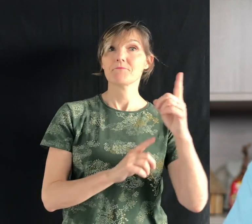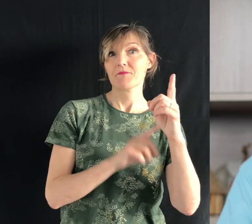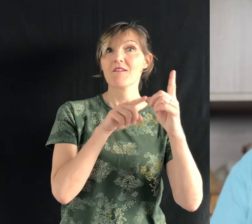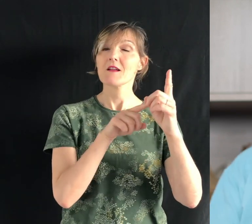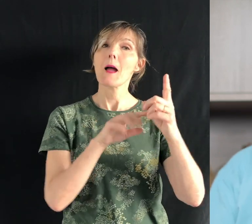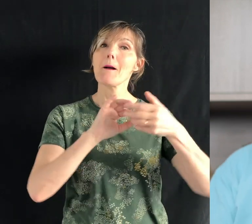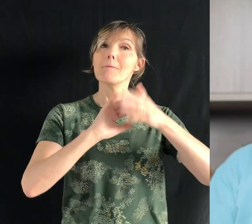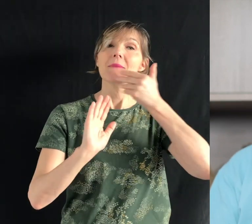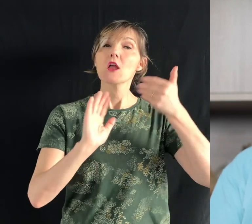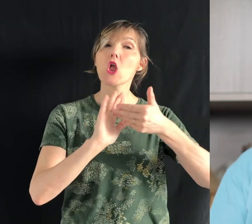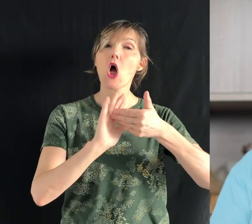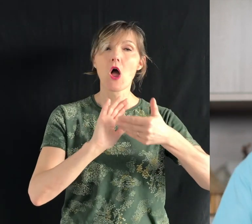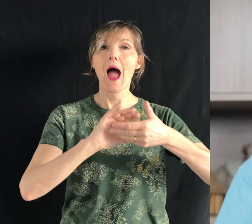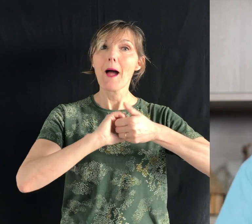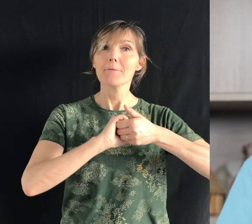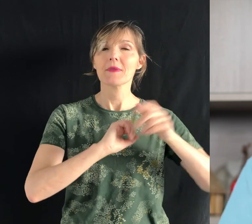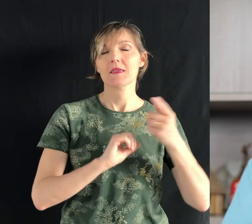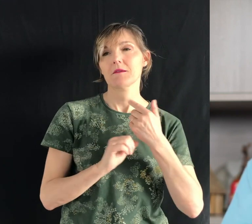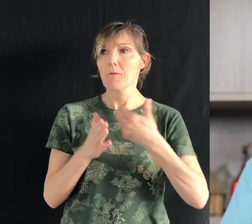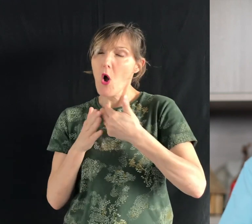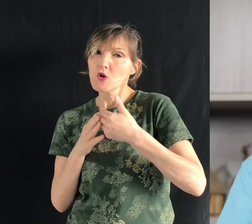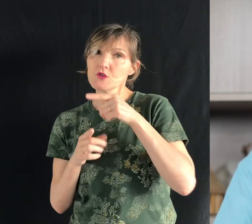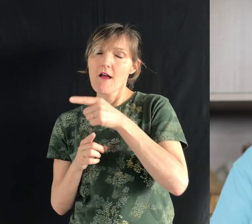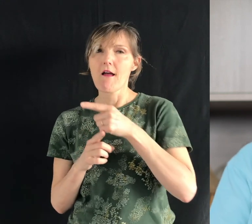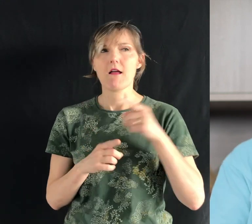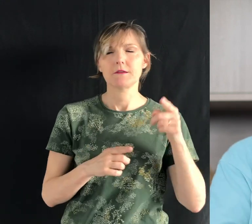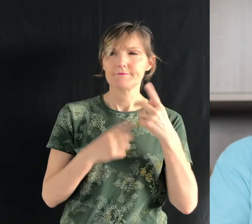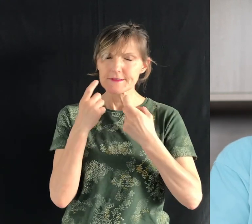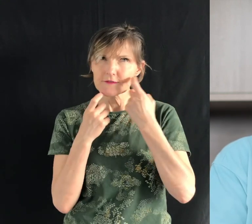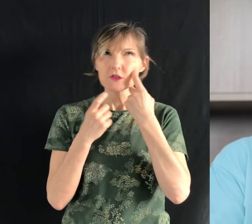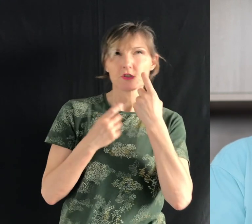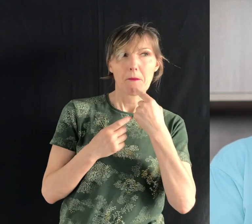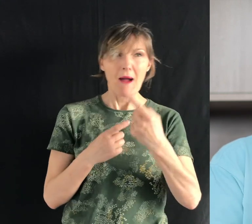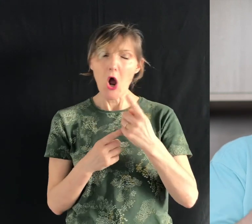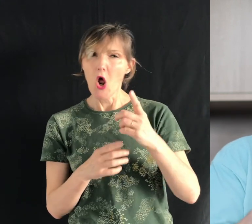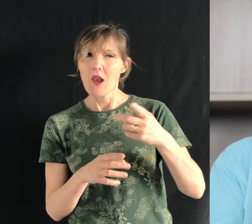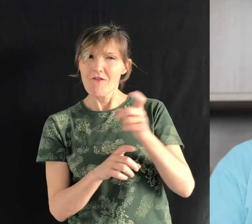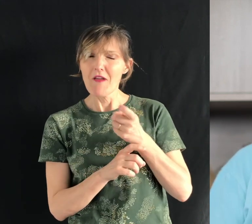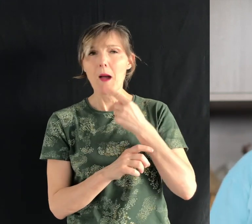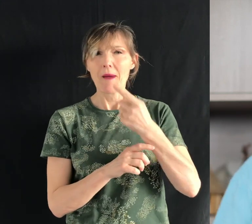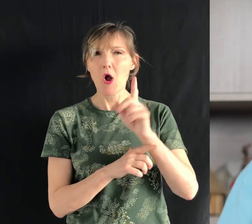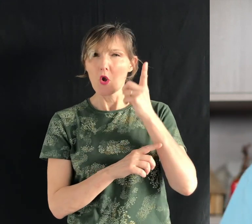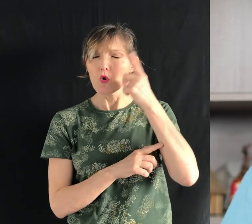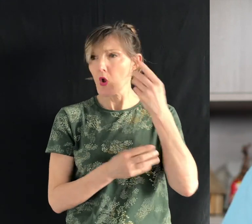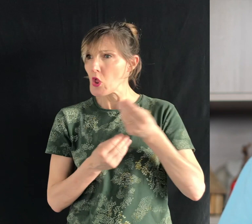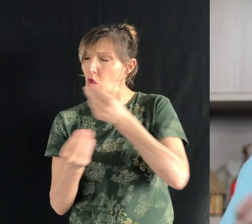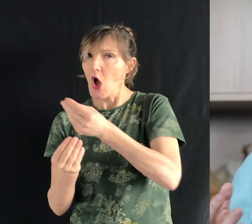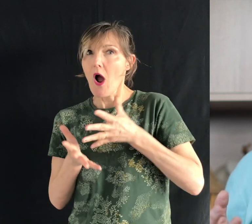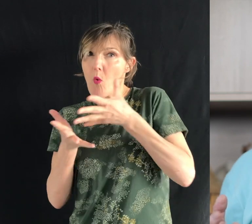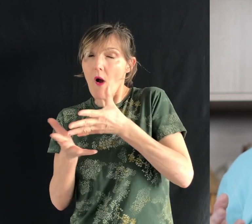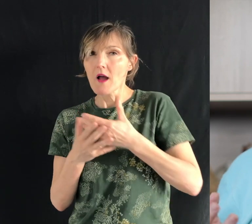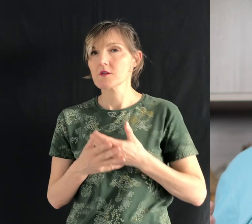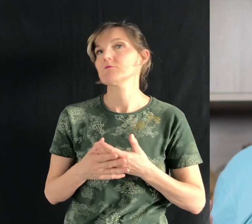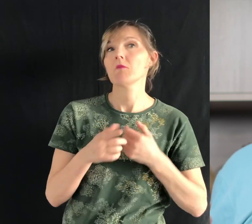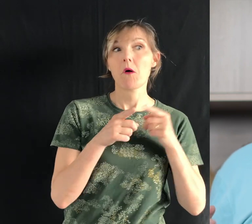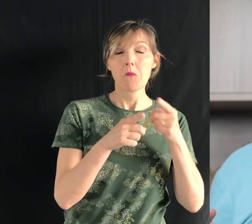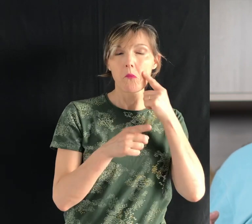sa meilleure amie, était à son chevet et cherchait désespérément une parole dans la parole de Dieu qui l'encouragerait. Tout d